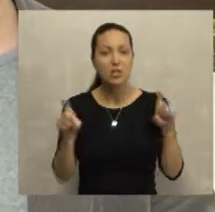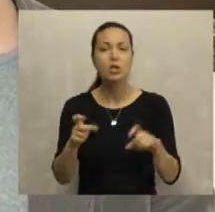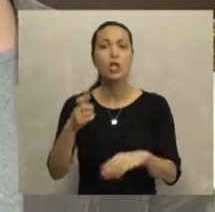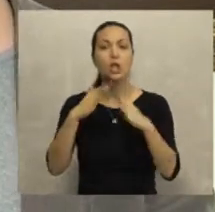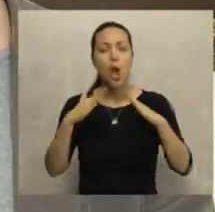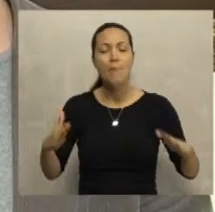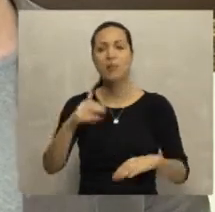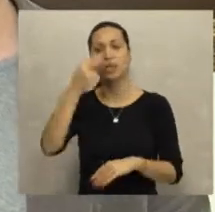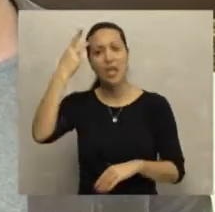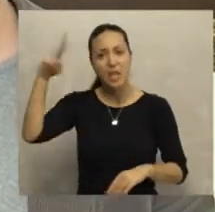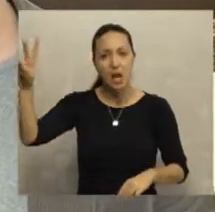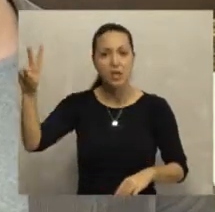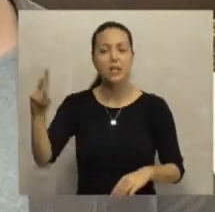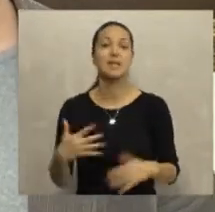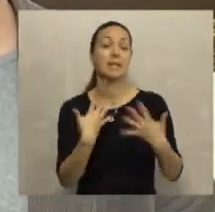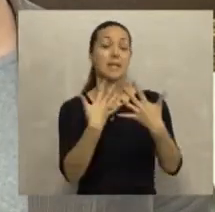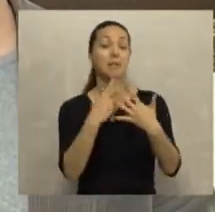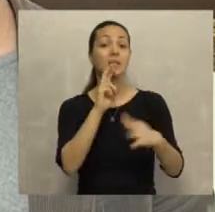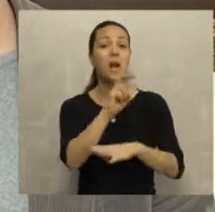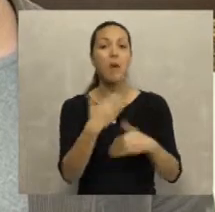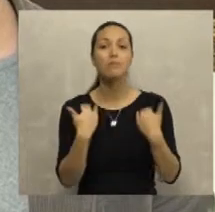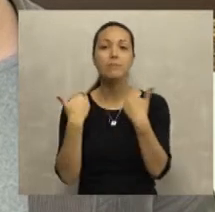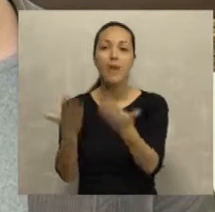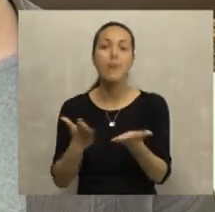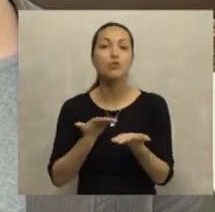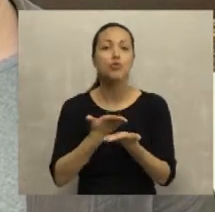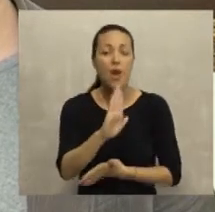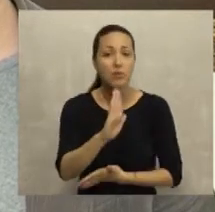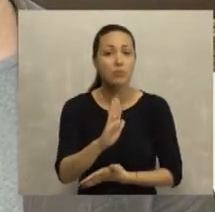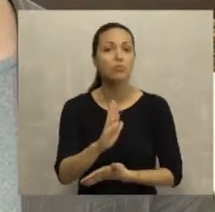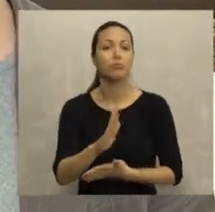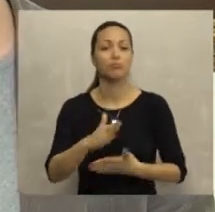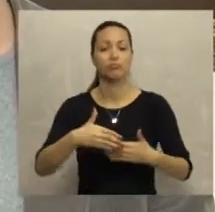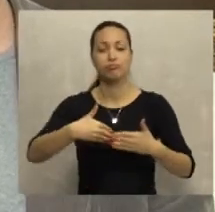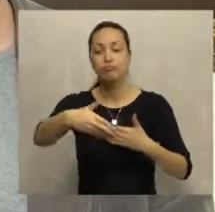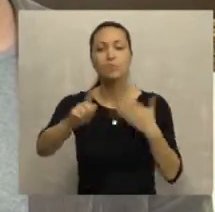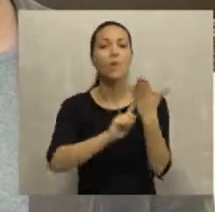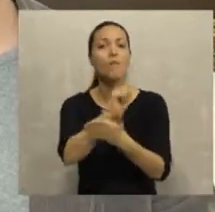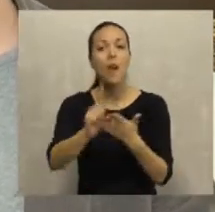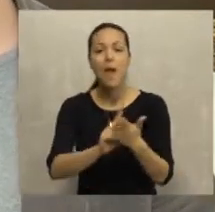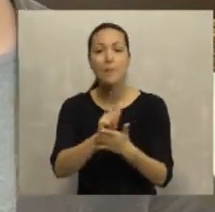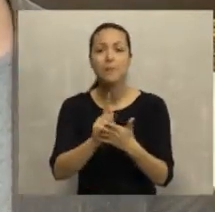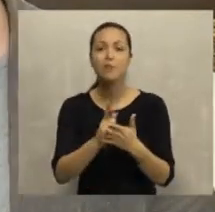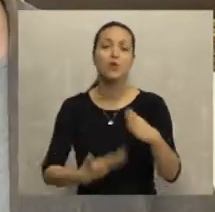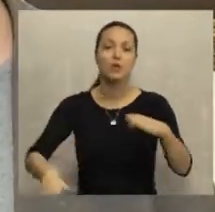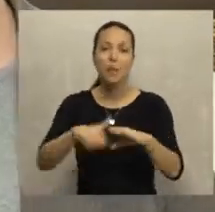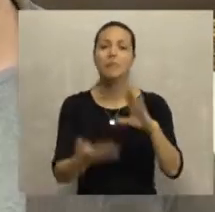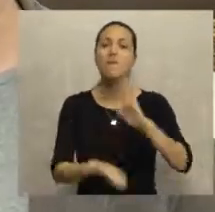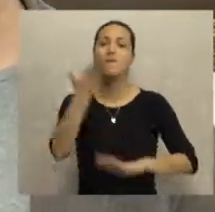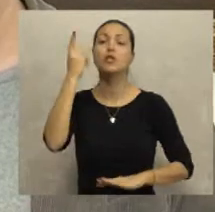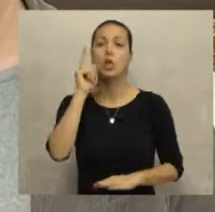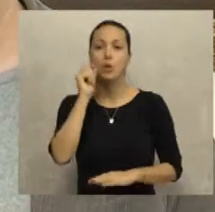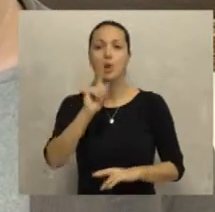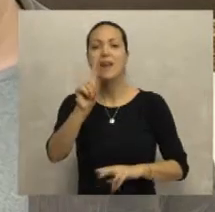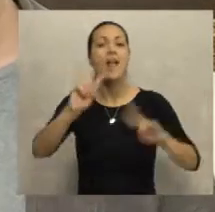da kako domaći, tako inostrane i da Sremskim Karlovcima pružimo šansu da u nekom razumnom vremenskom periodu